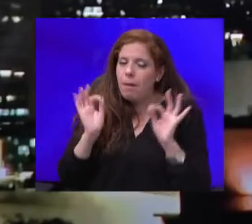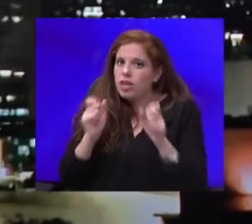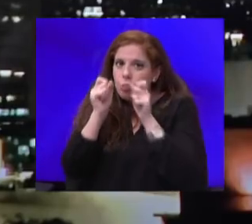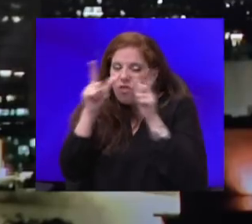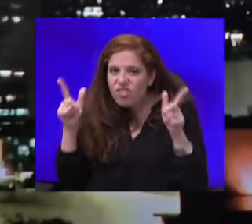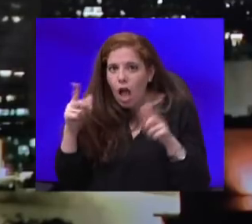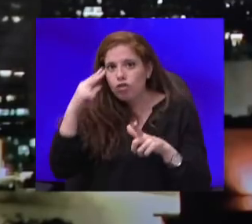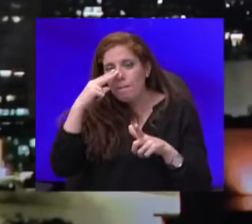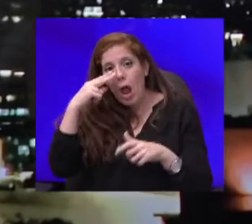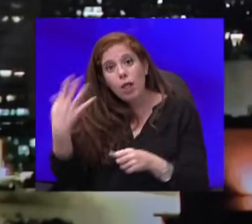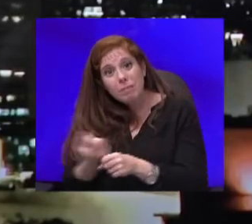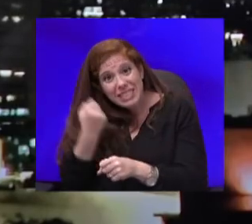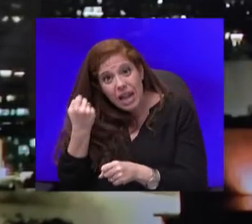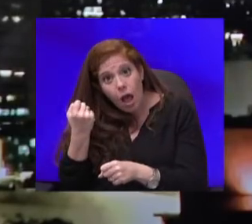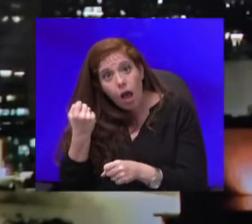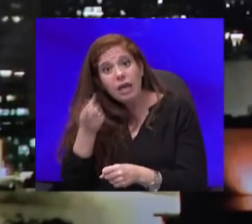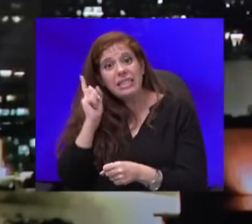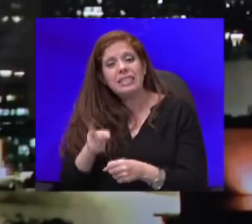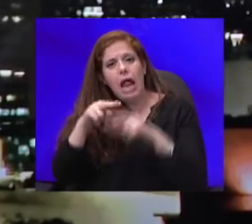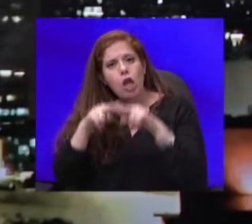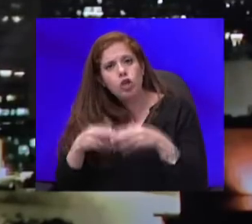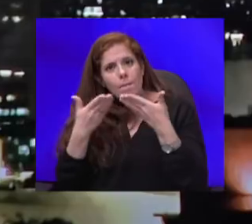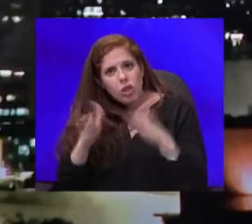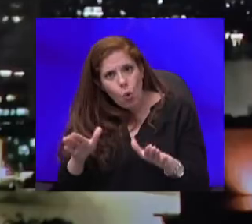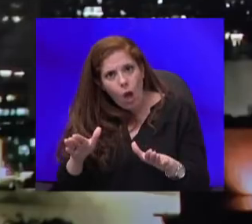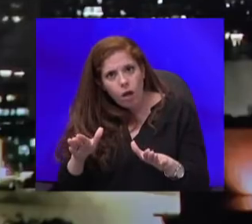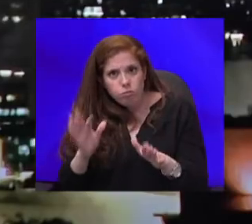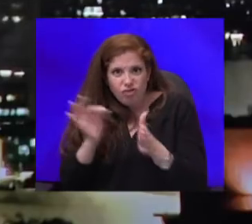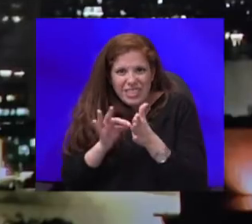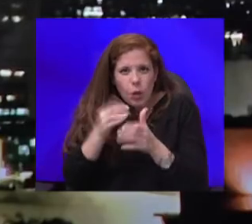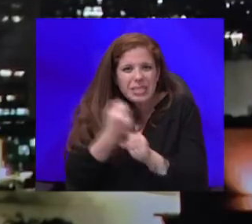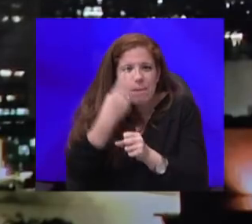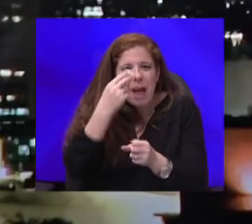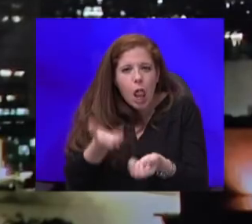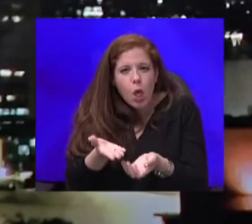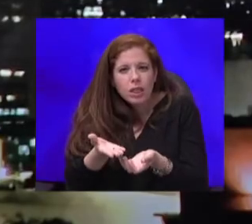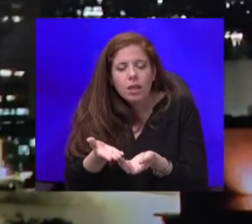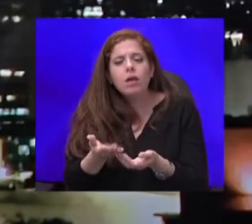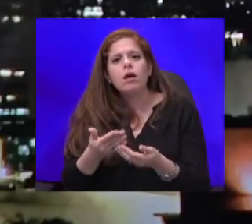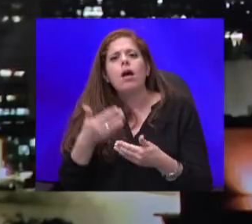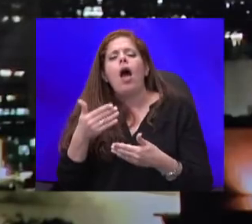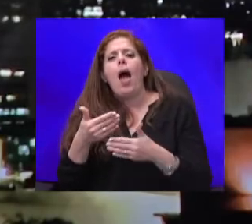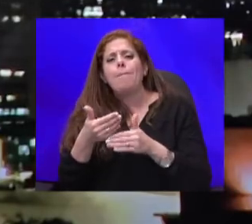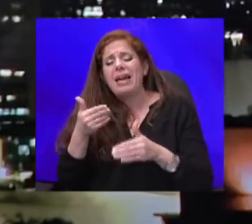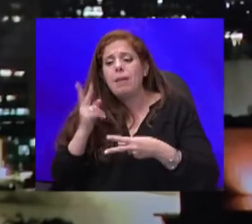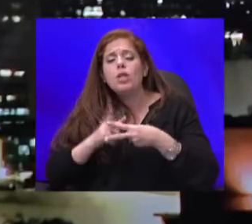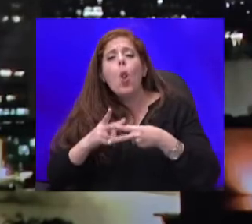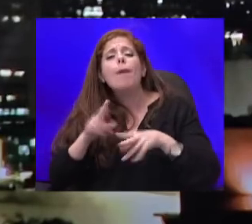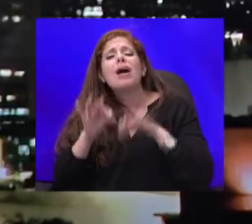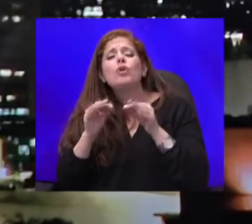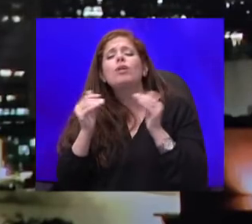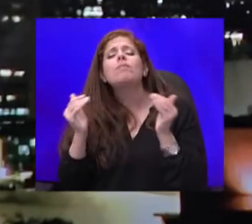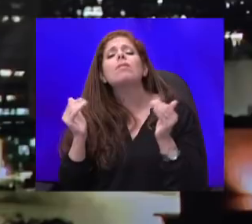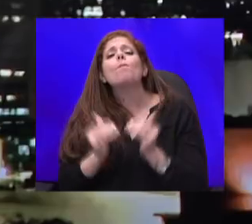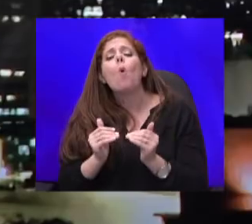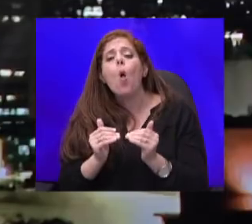אז היה צריך להשאיר פתוח, בשביל עושים פיילוט. מקדם התחלואה בקניונים הוא נמוך מאוד. לעומת זה, התחלואה לא נגרמה